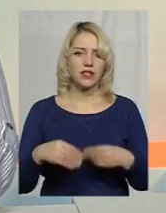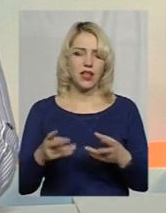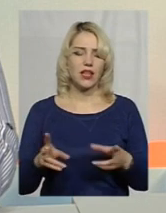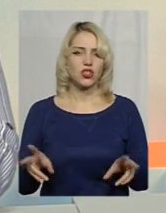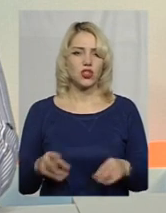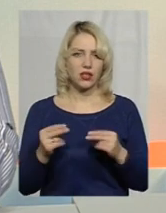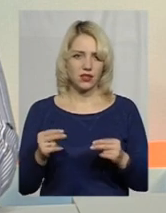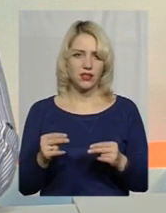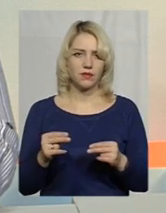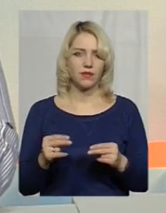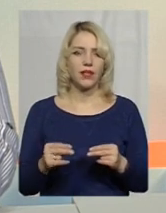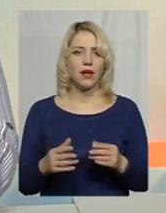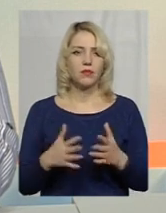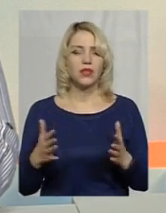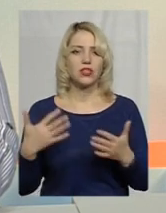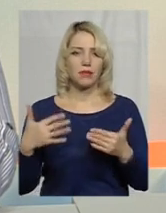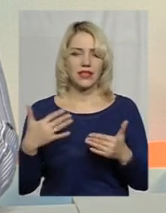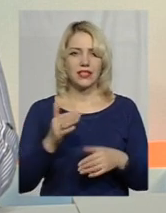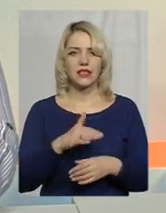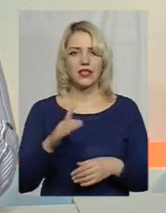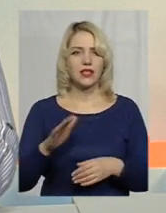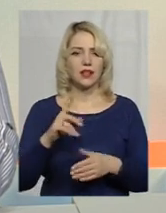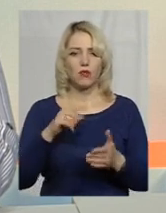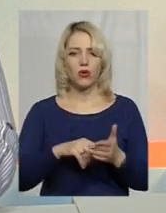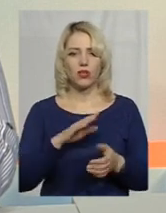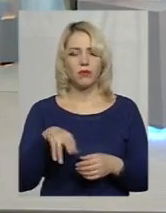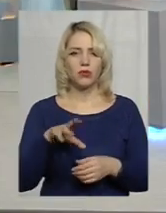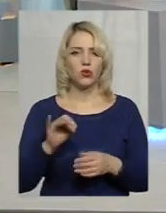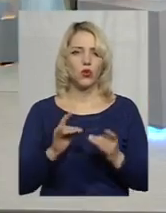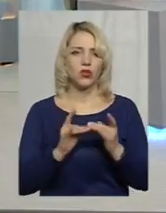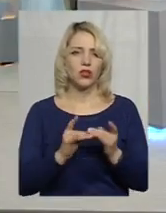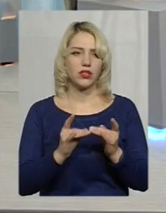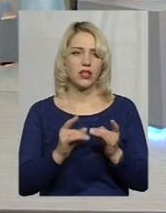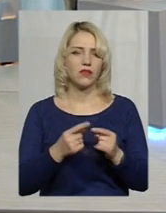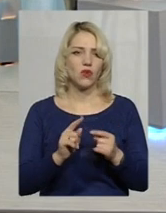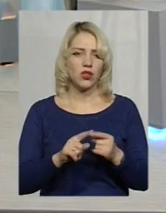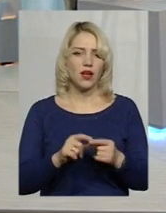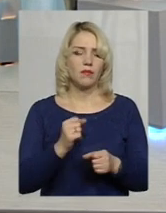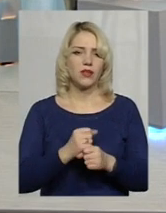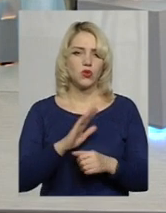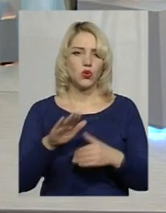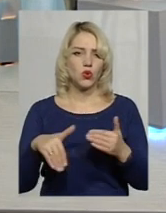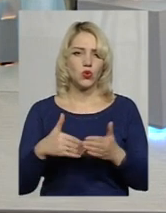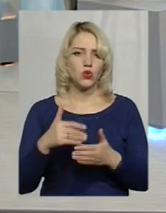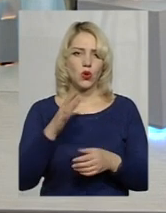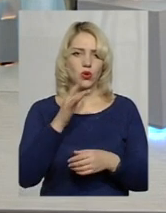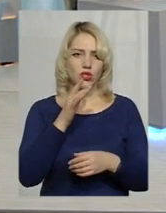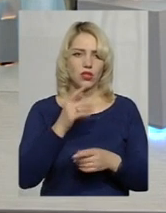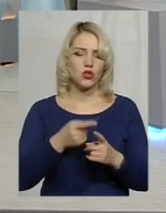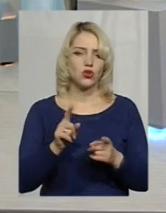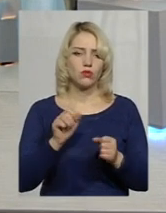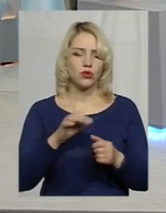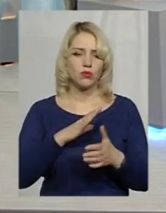більше 50 дітям не потрапити до інтернату, вона працює до цього часу. Що може бути більше